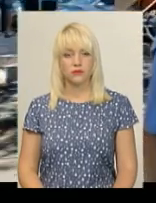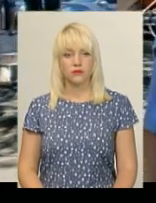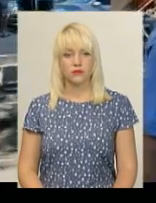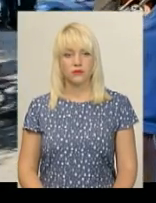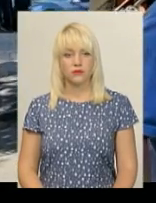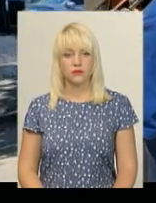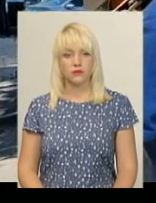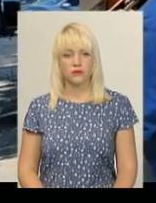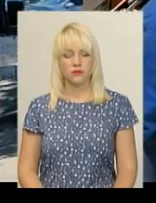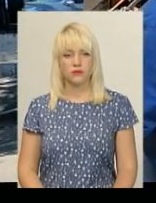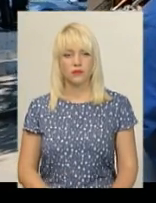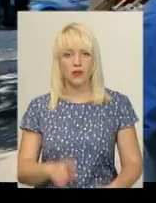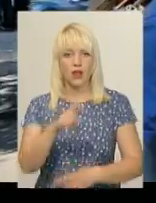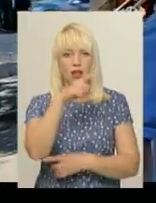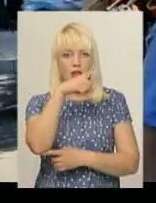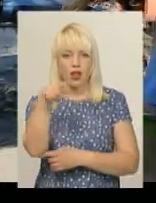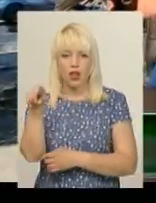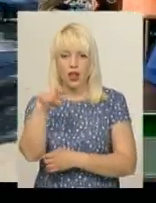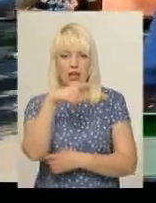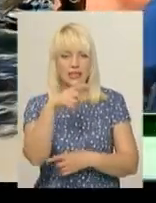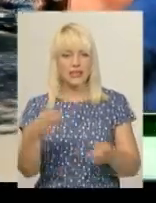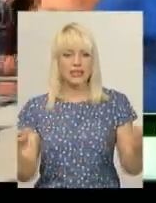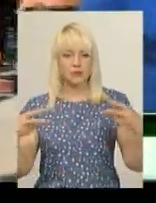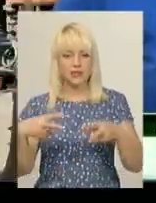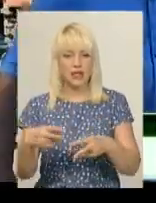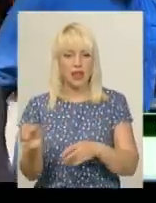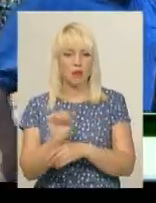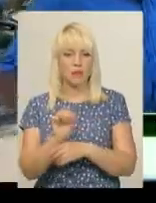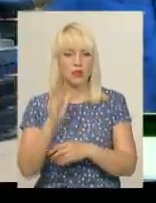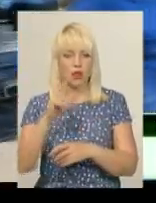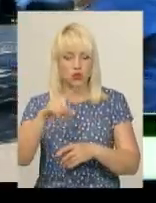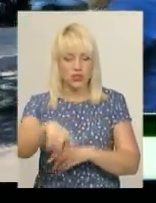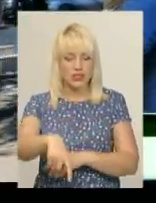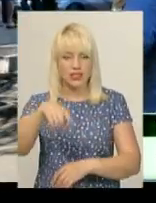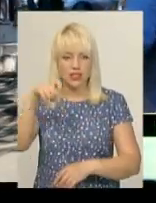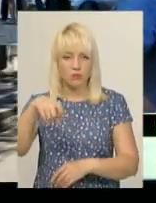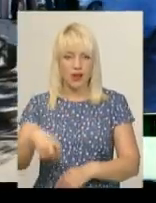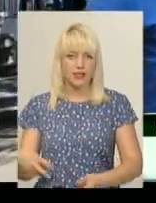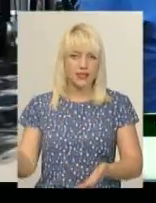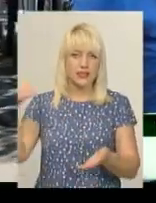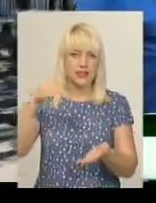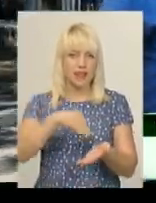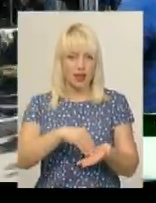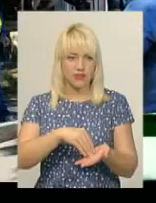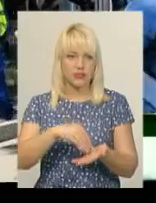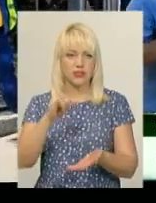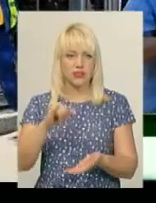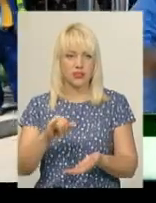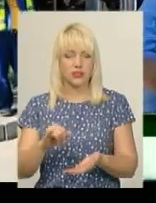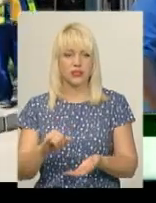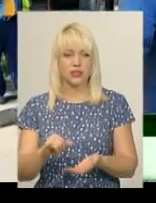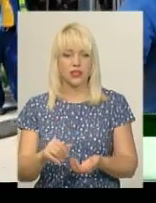Хран, спеціальна така машина, яка буде зачіпляти цей контейнер, ставити його і задньою